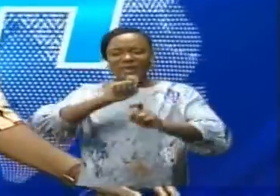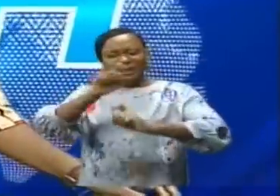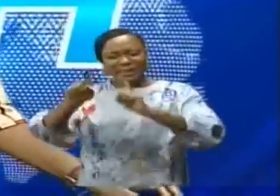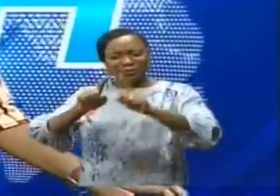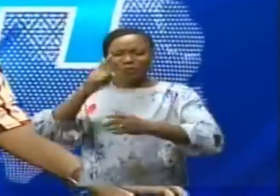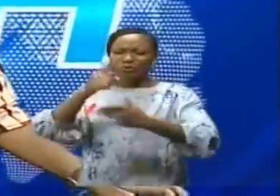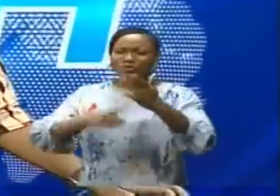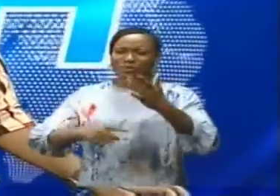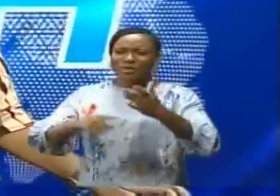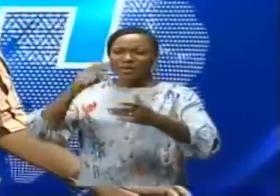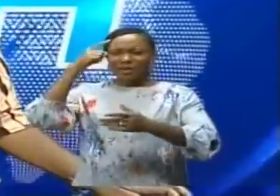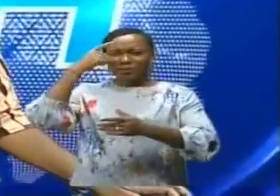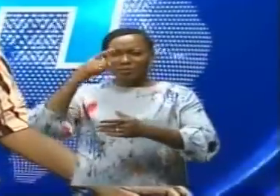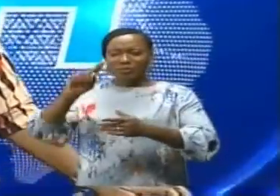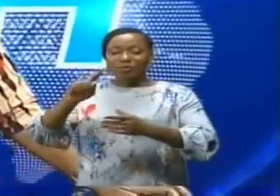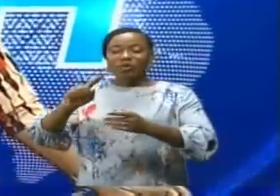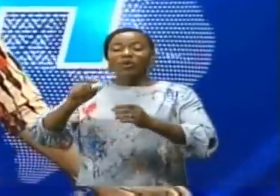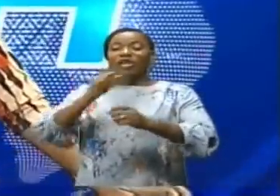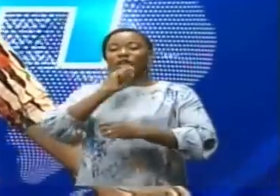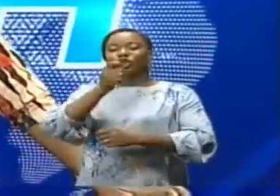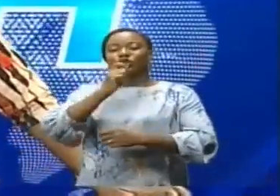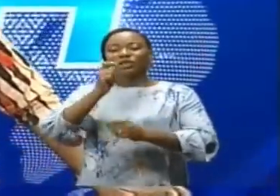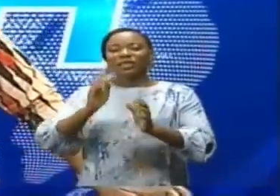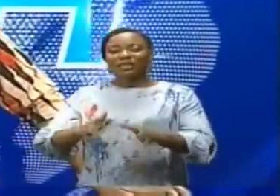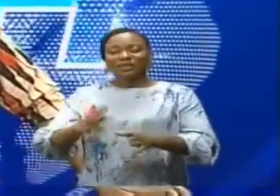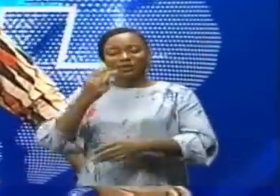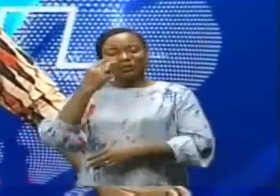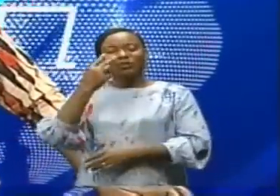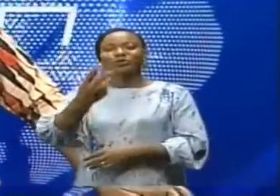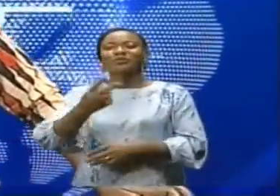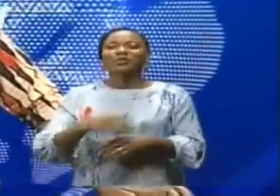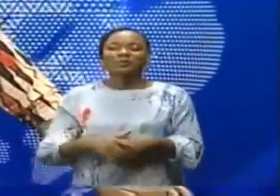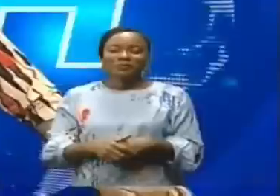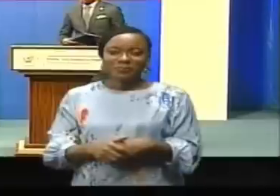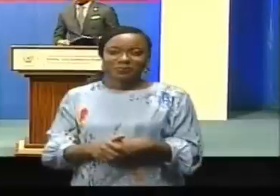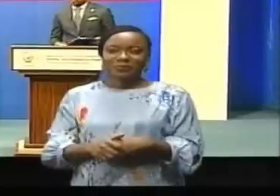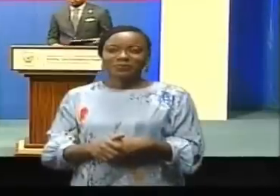discussion avec la presse nationale. Reportage Bobo Samba.